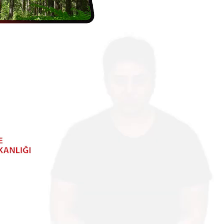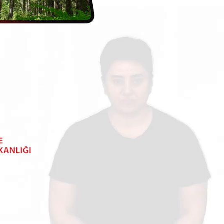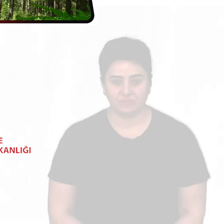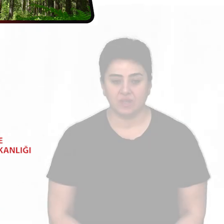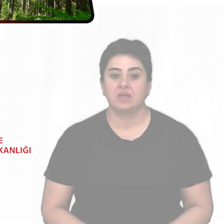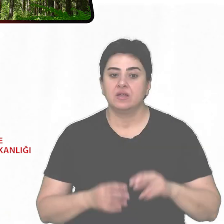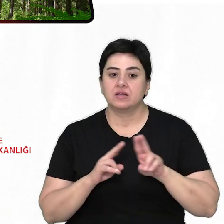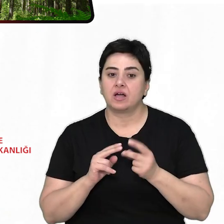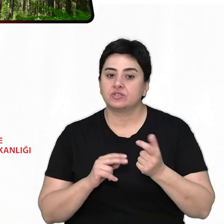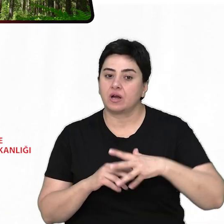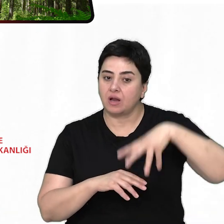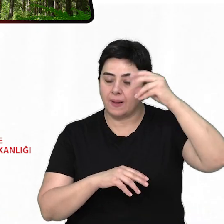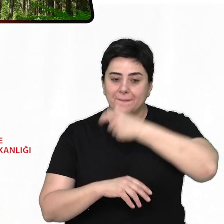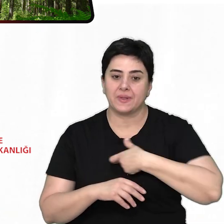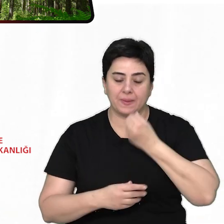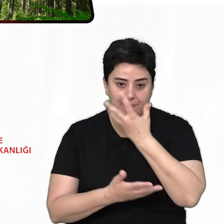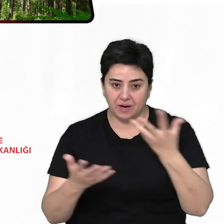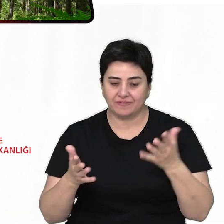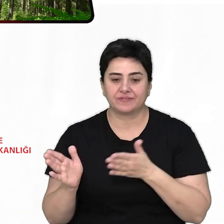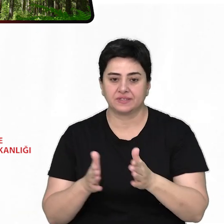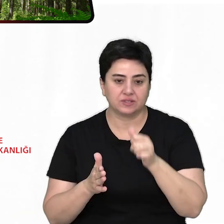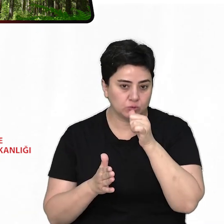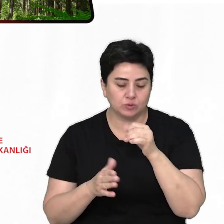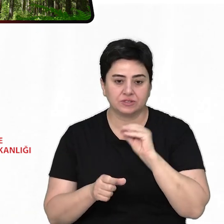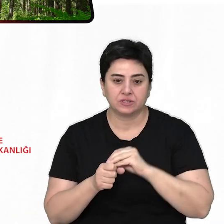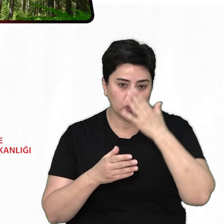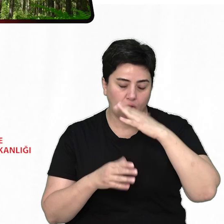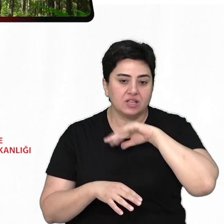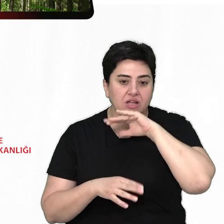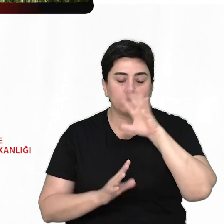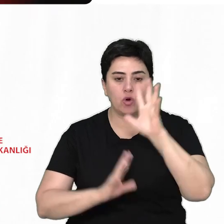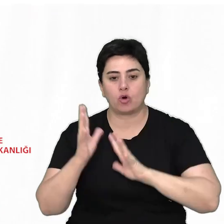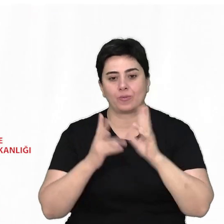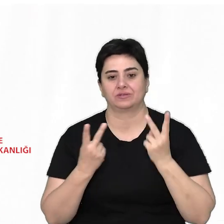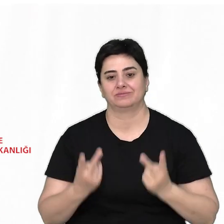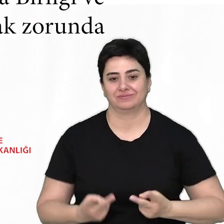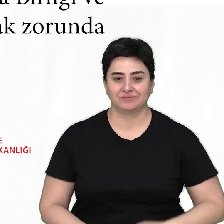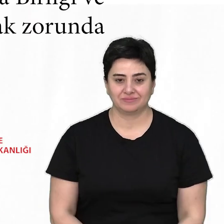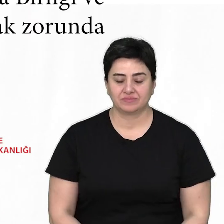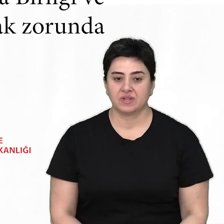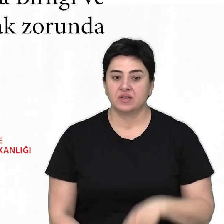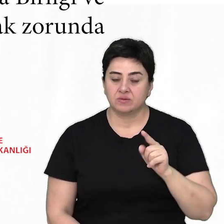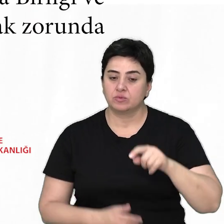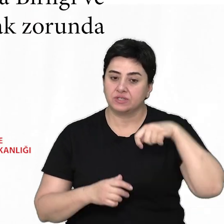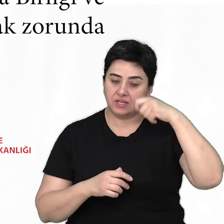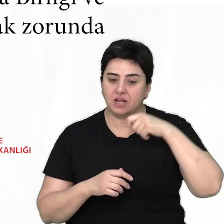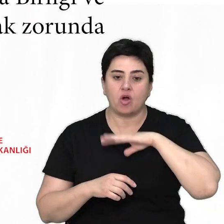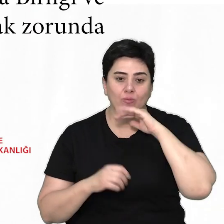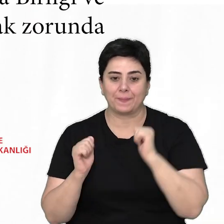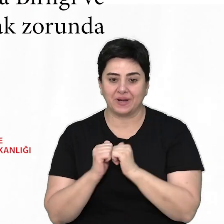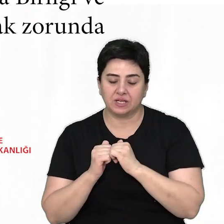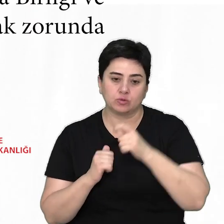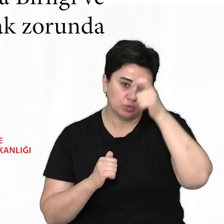Kaçgar Dağları, Milli Parkı ve Fırtına Vadisi'nin doğal yaşlı ormanları Bu yayın Avrupa Birliği ve